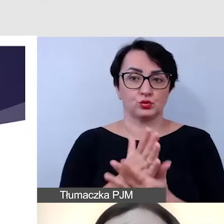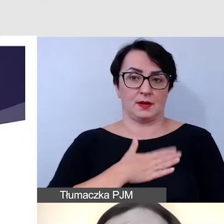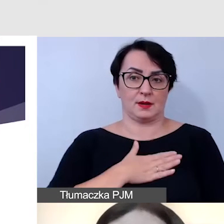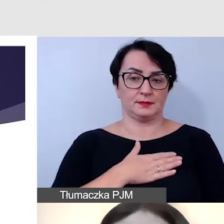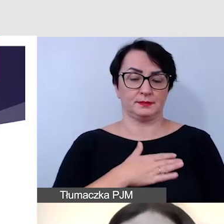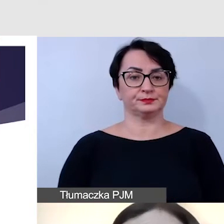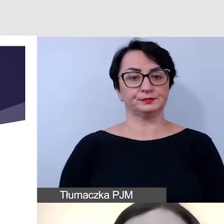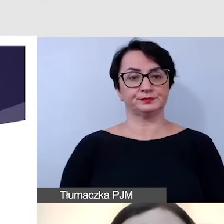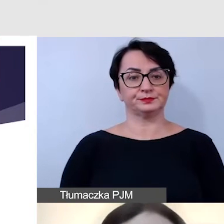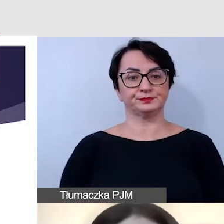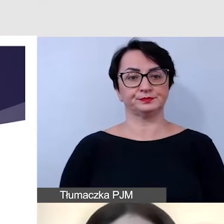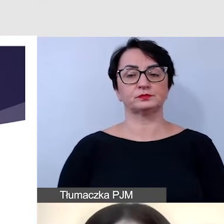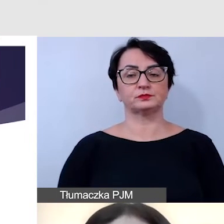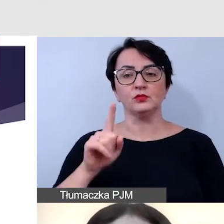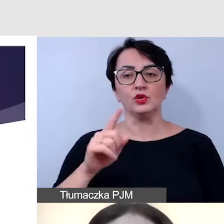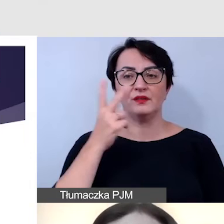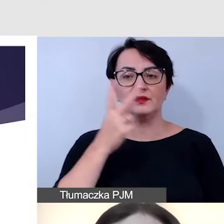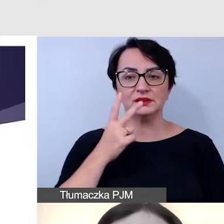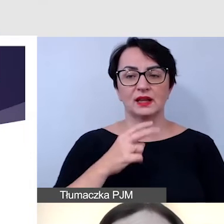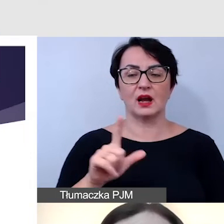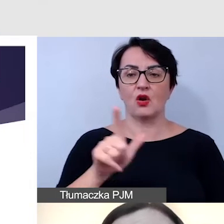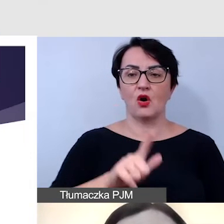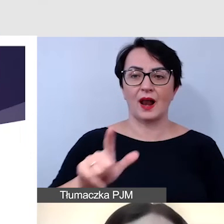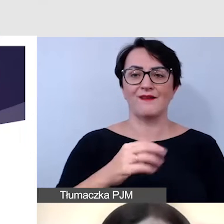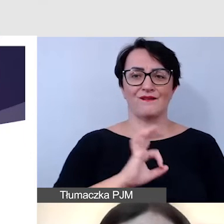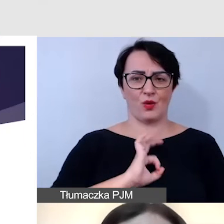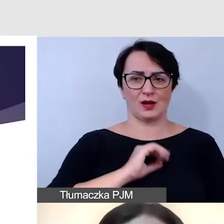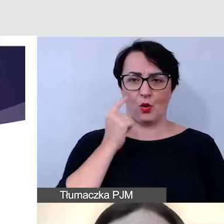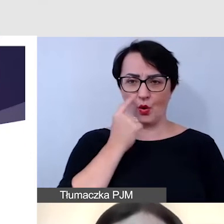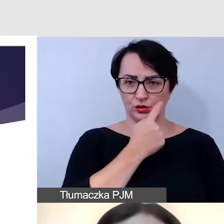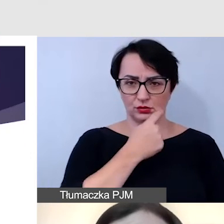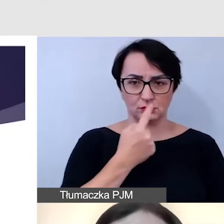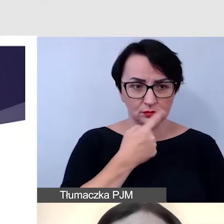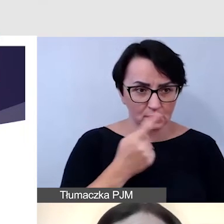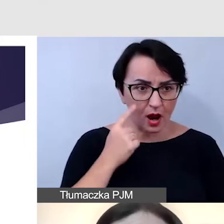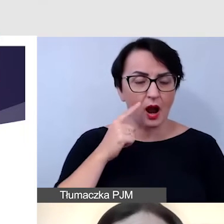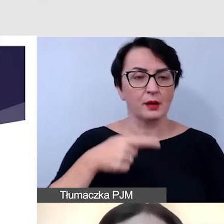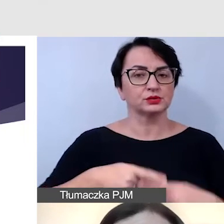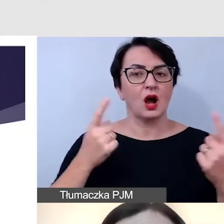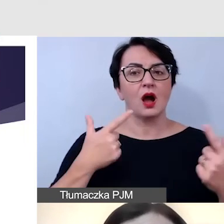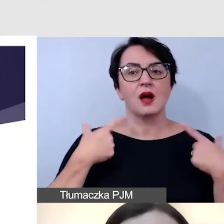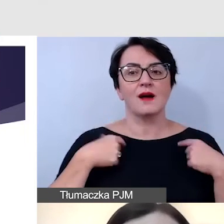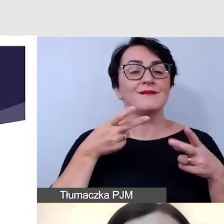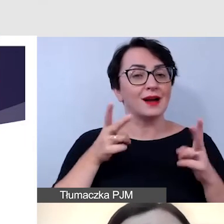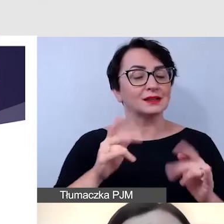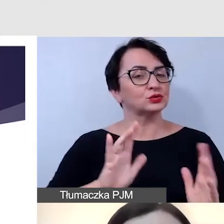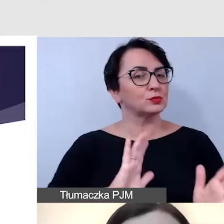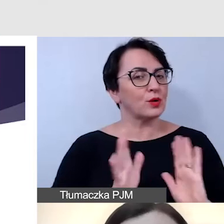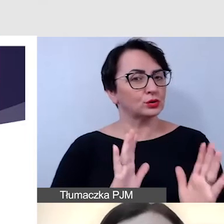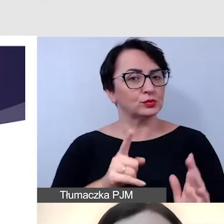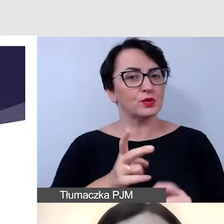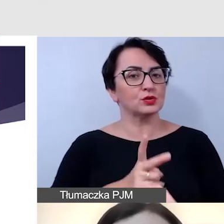Oczywiście idziemy na wizję lokalną i na własne oczy. Staramy się przekonać, w jaki sposób dostępność